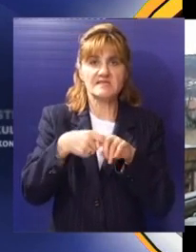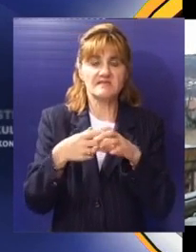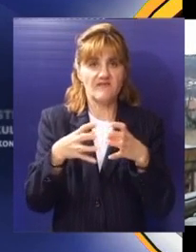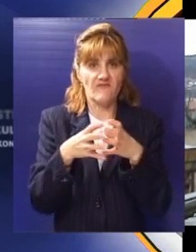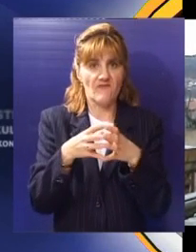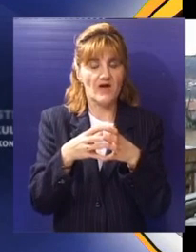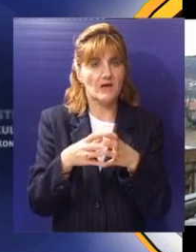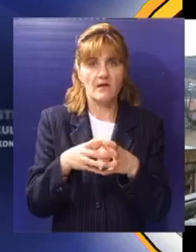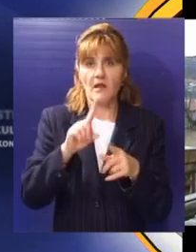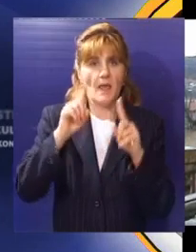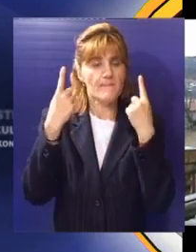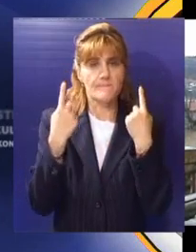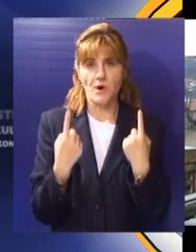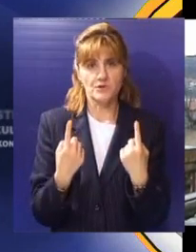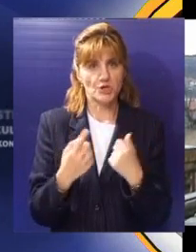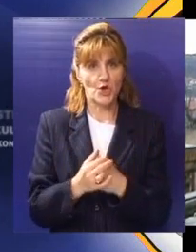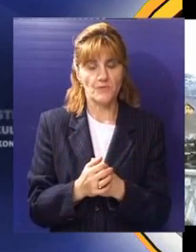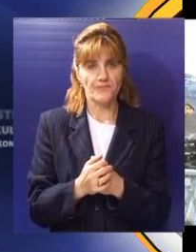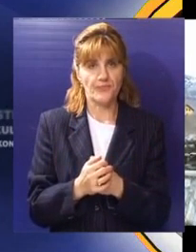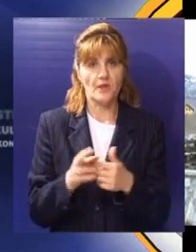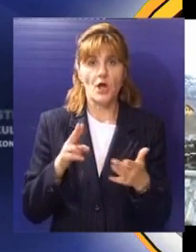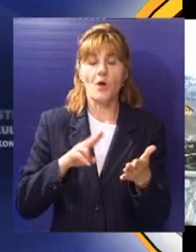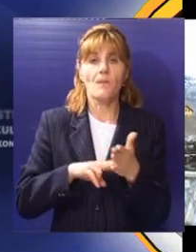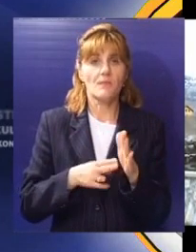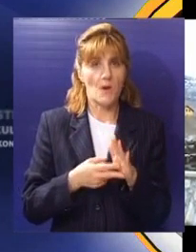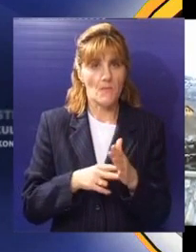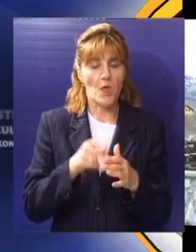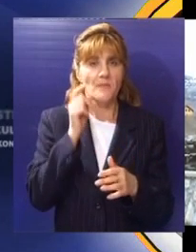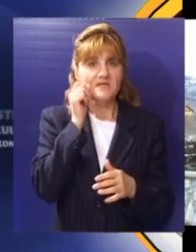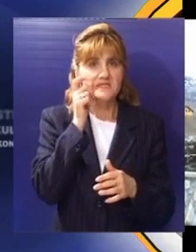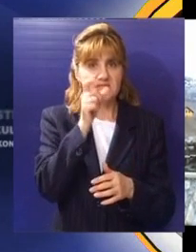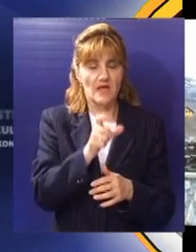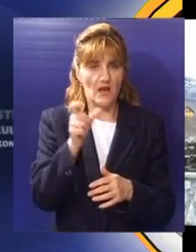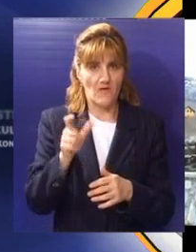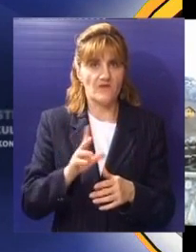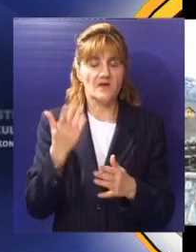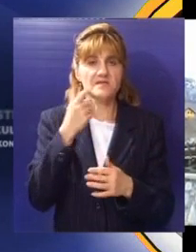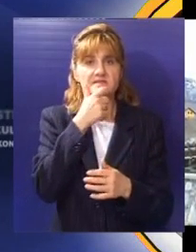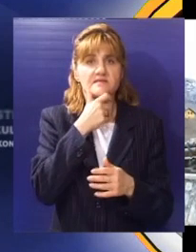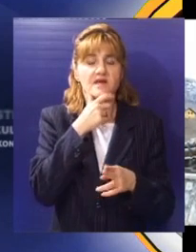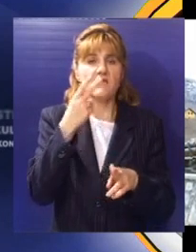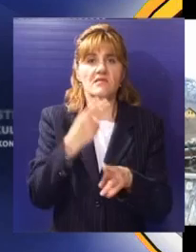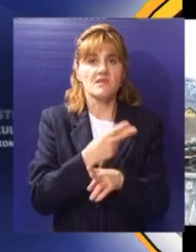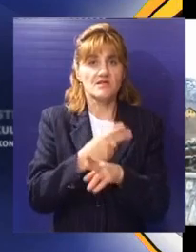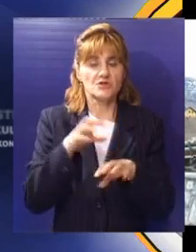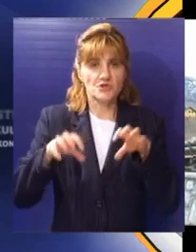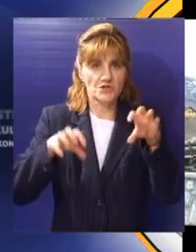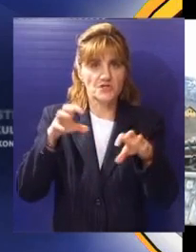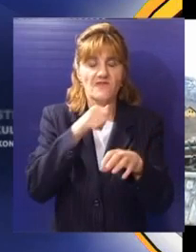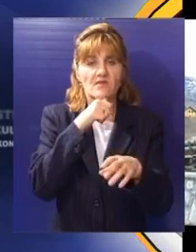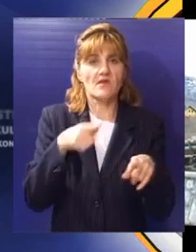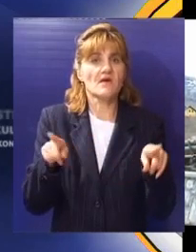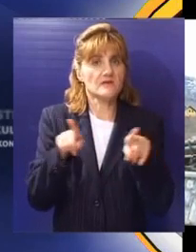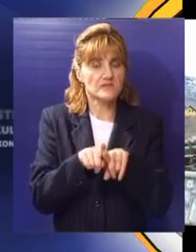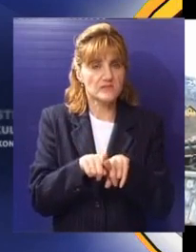četiri, pet faktora, održivost ne postoje. Problemi stanovnika iz svih bivših republika Jugoslavije su